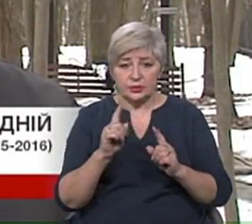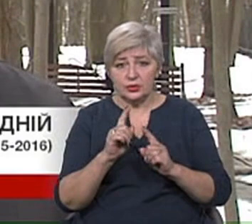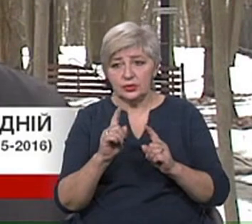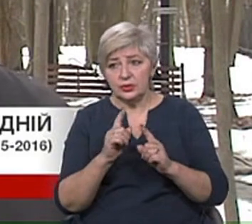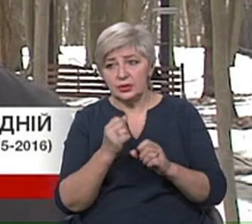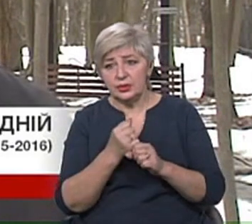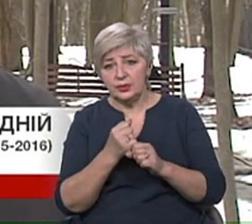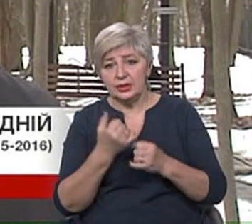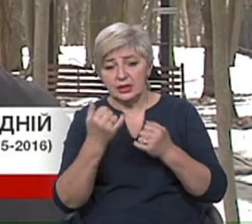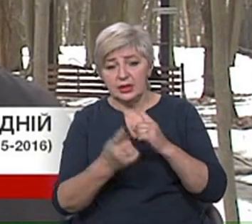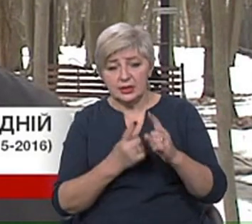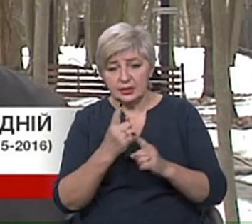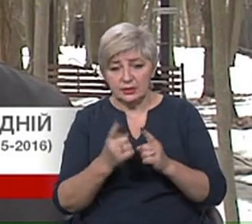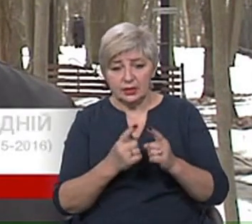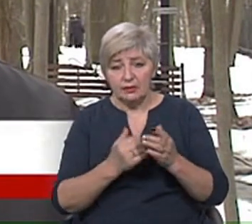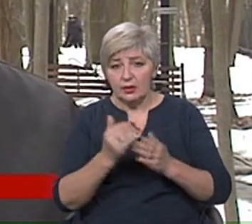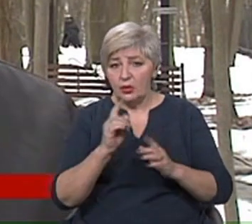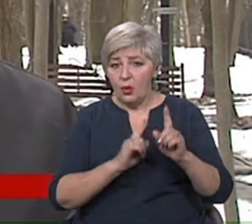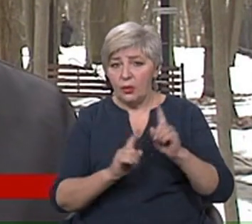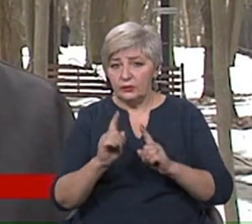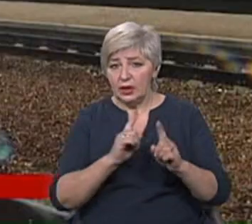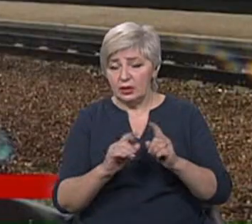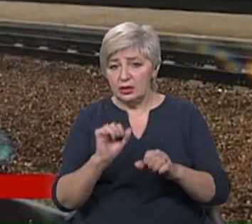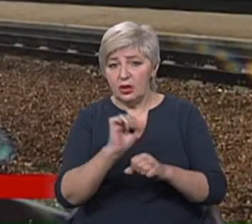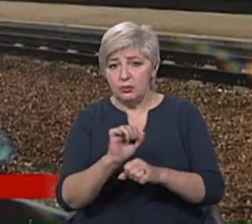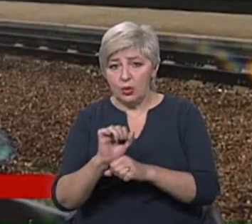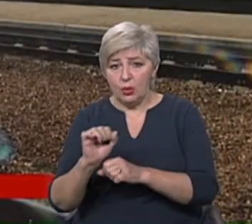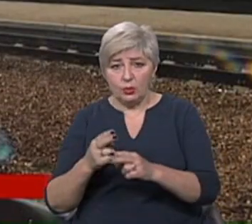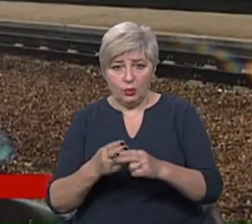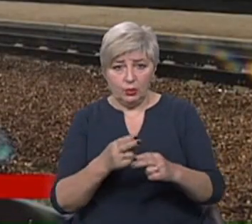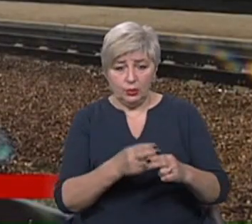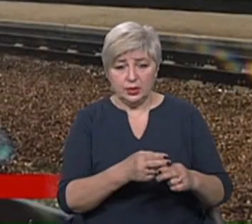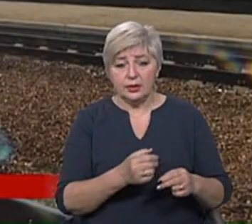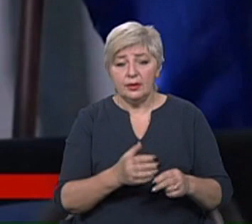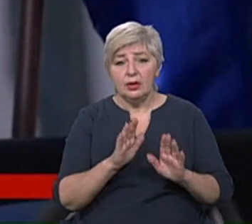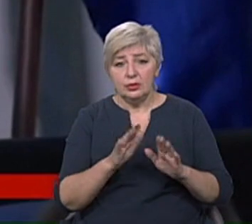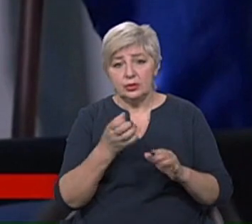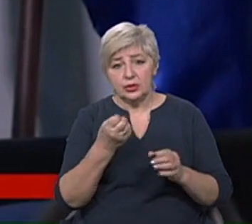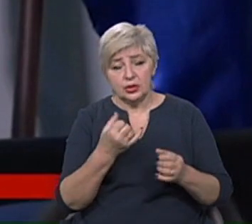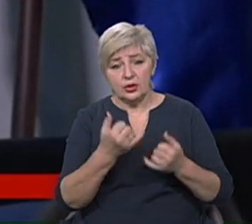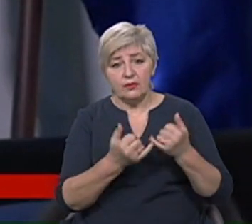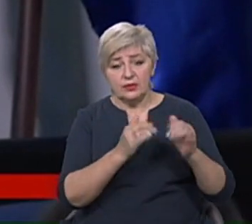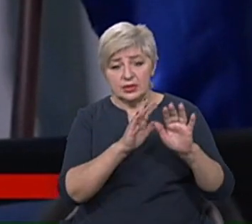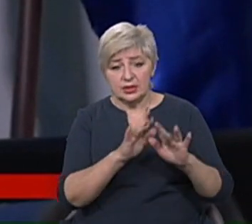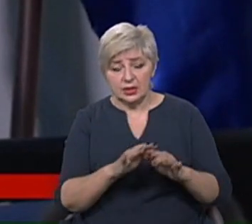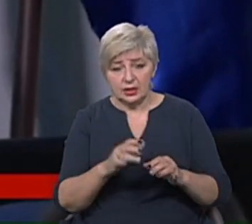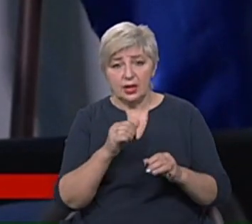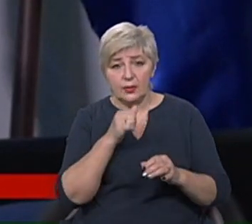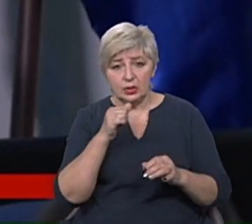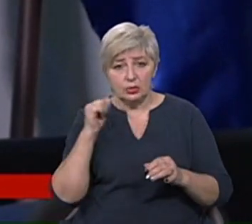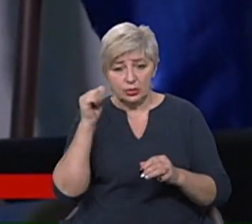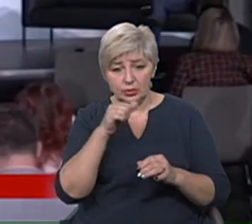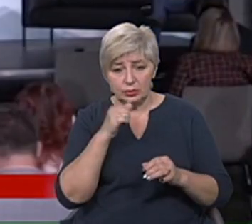Наглядова рада блокує ці дії, які потрібно робити. Хоча ще восени минулого року заступник голови Наглядової ради